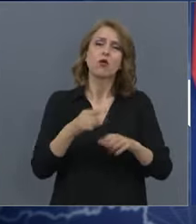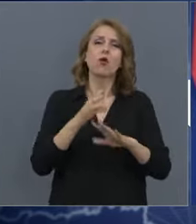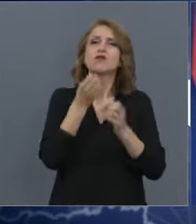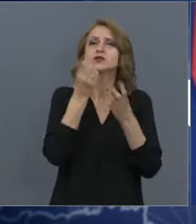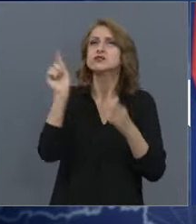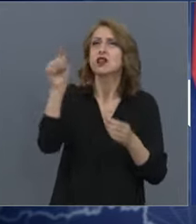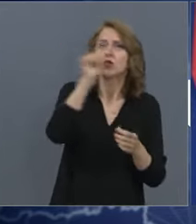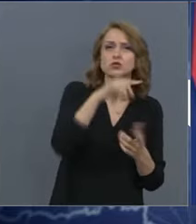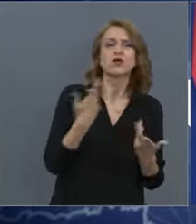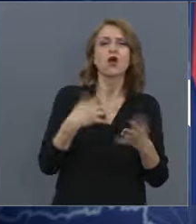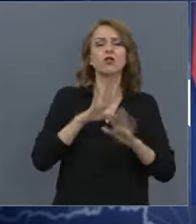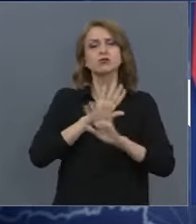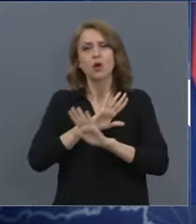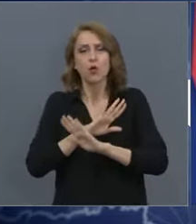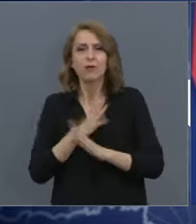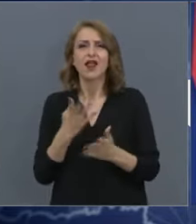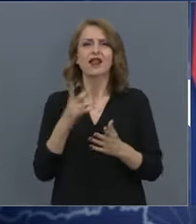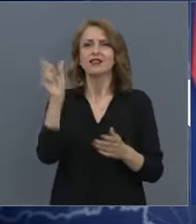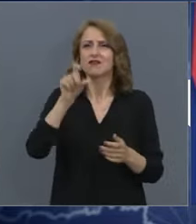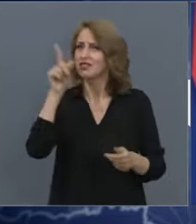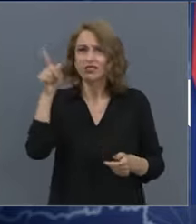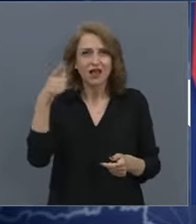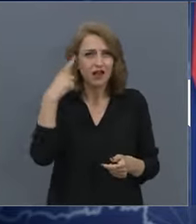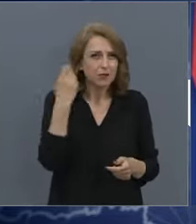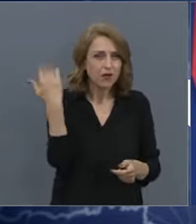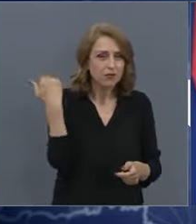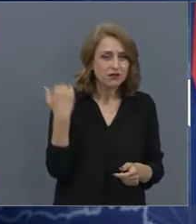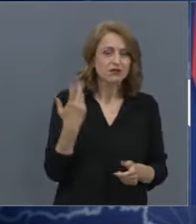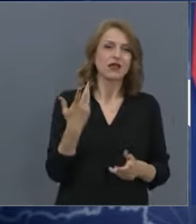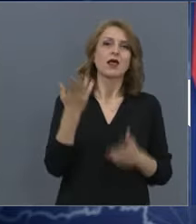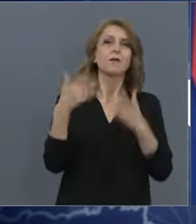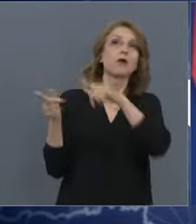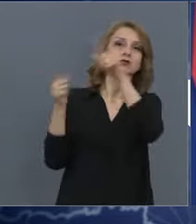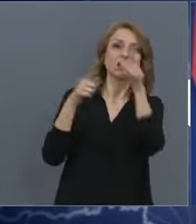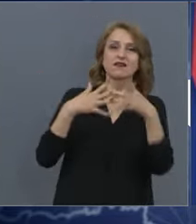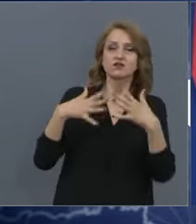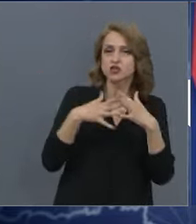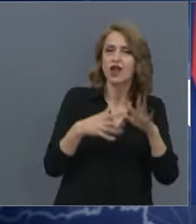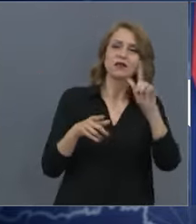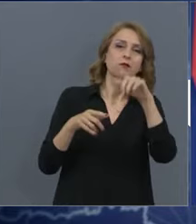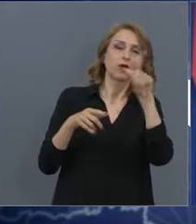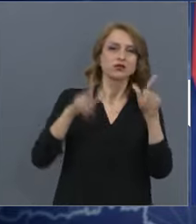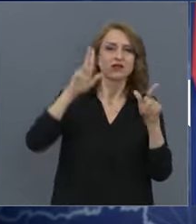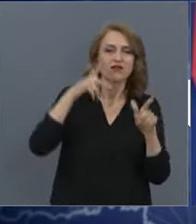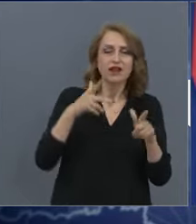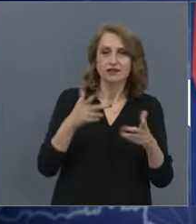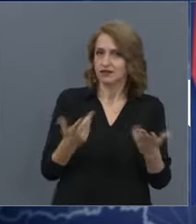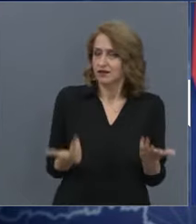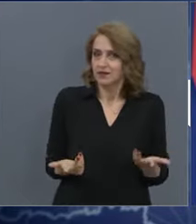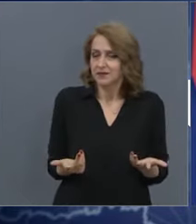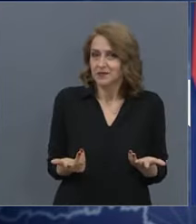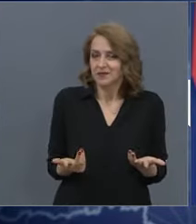коридорите в Италия в началото, в Штатите са това, в Франция. Това